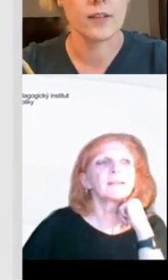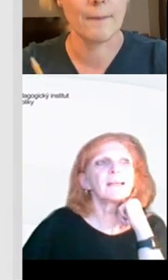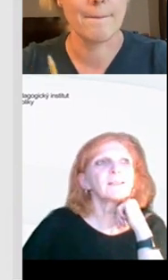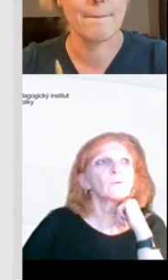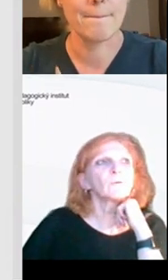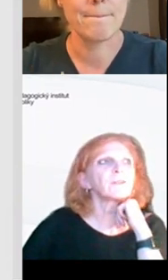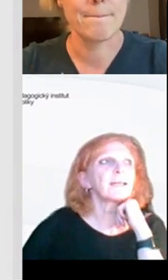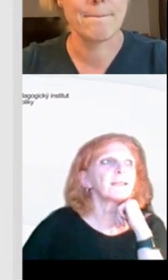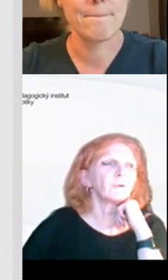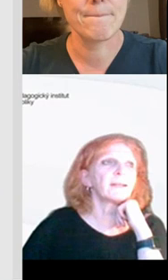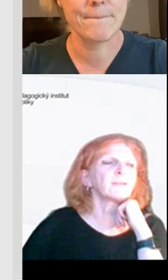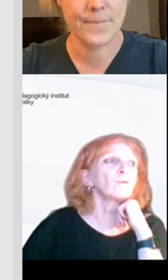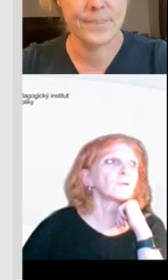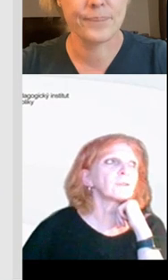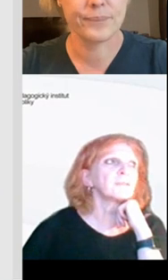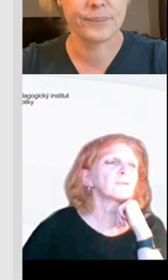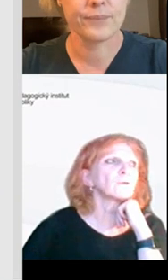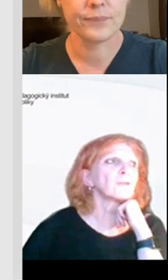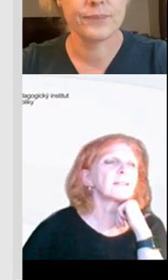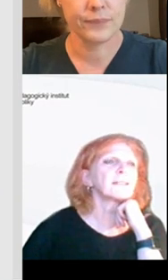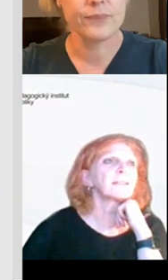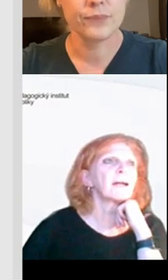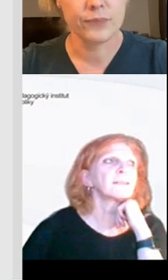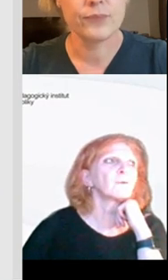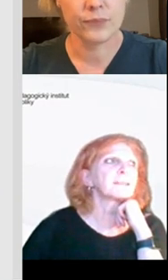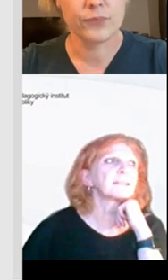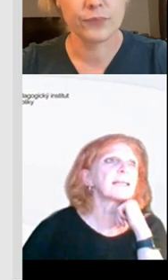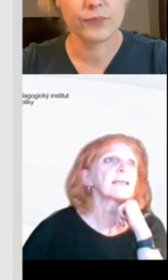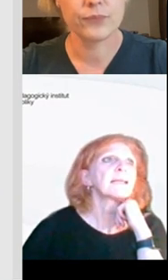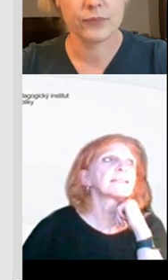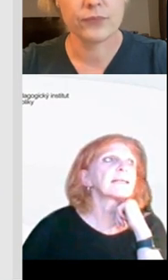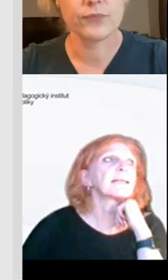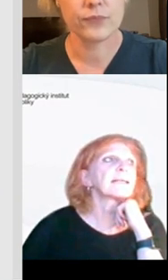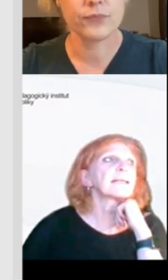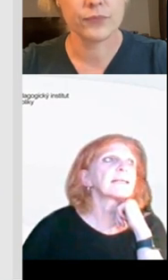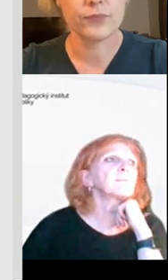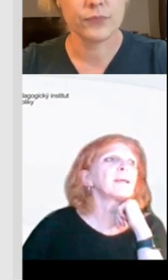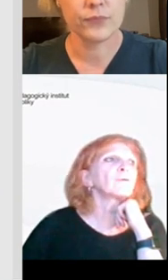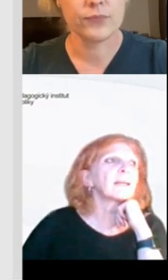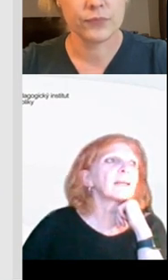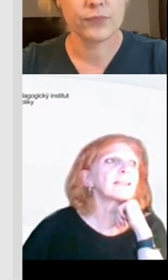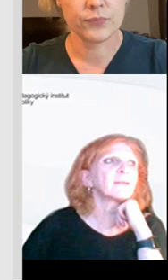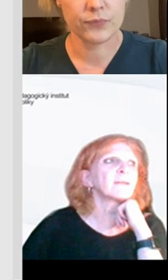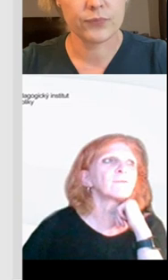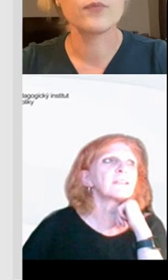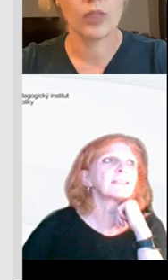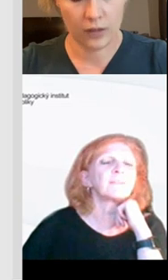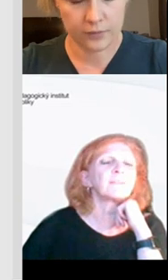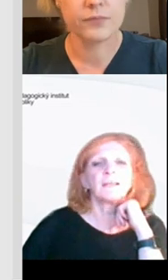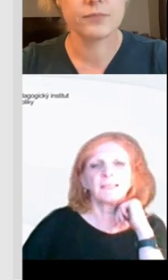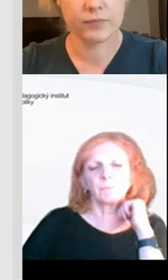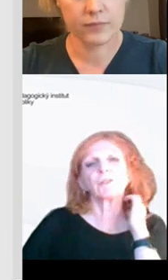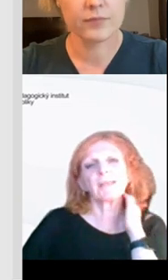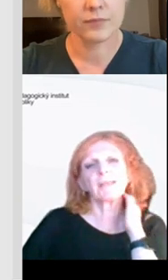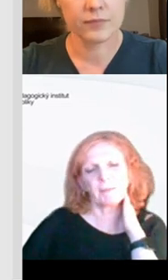Mimo, tady je asi důležité i to, já na to upozorním, na tu součást té digitální kompetence s negativním dopadem na jeho tělesné a duševní